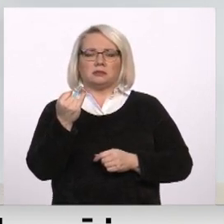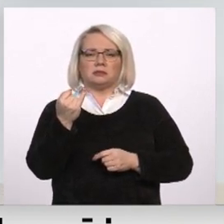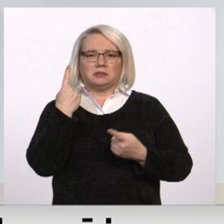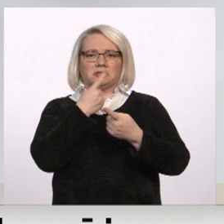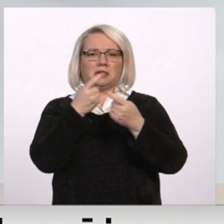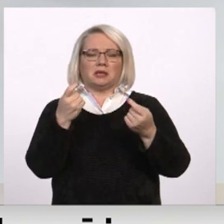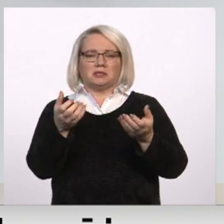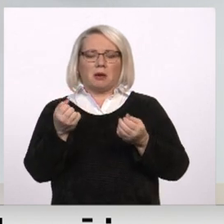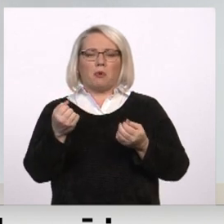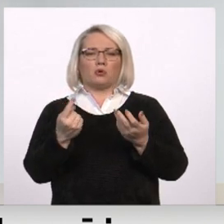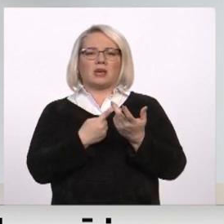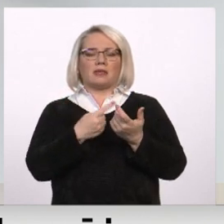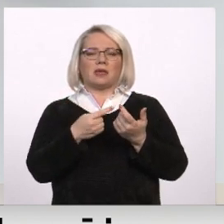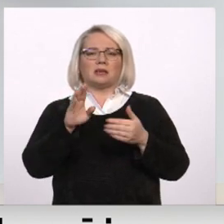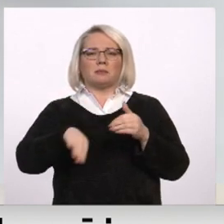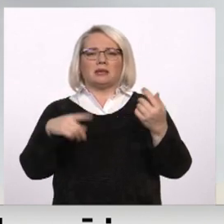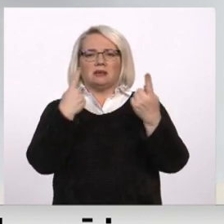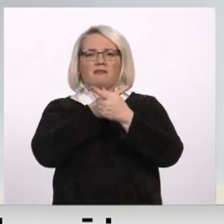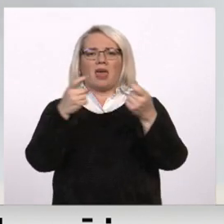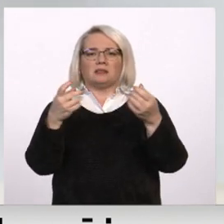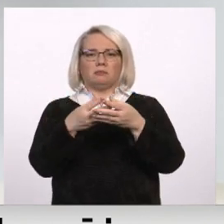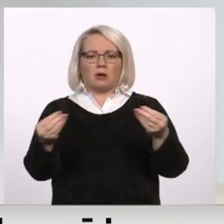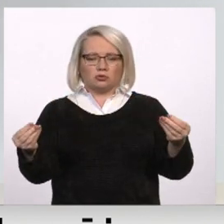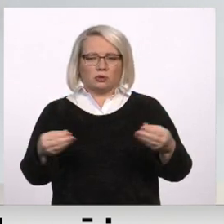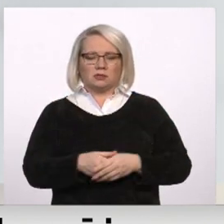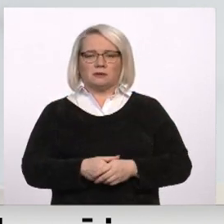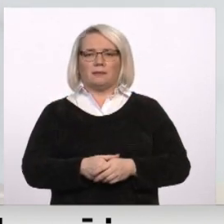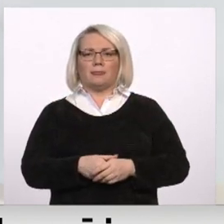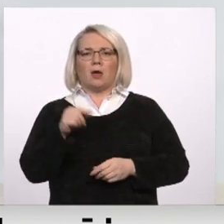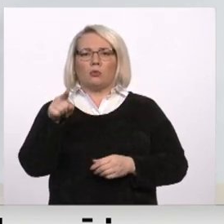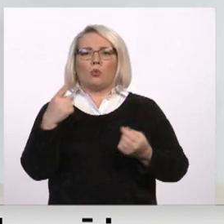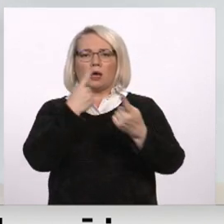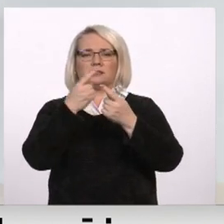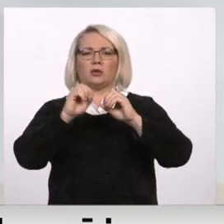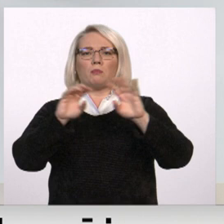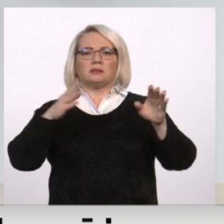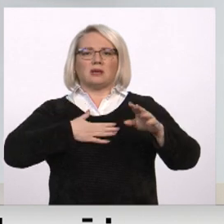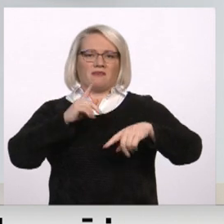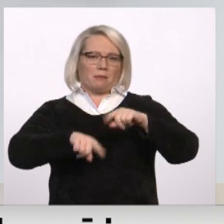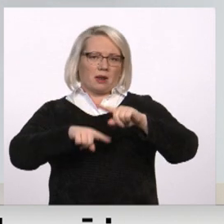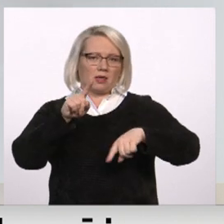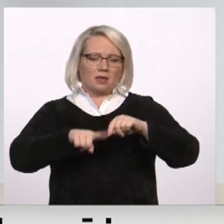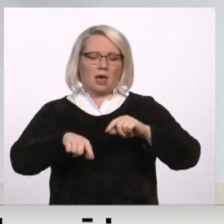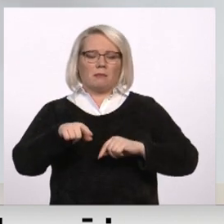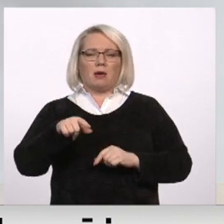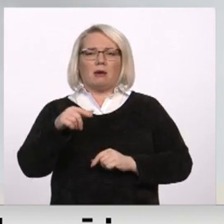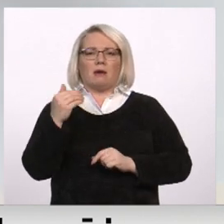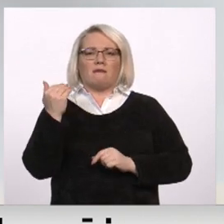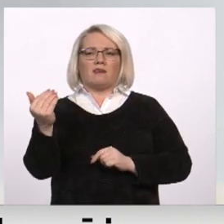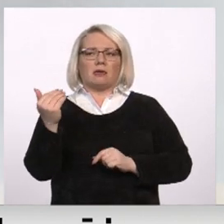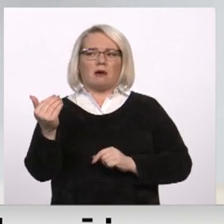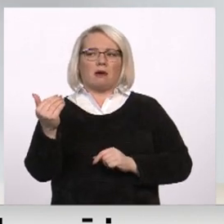skaities kā bez vēsts pazudas, bet dažām dienām viņš ir atradies. Šo ziņu arī pastāstīja saviem radiem, nu, viņa, viņa,